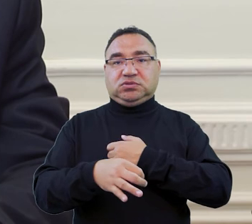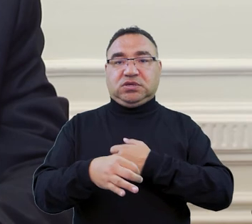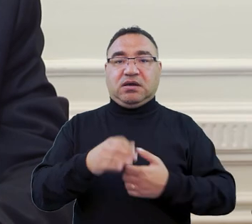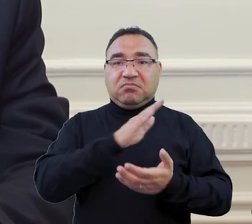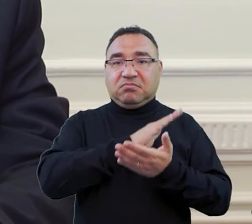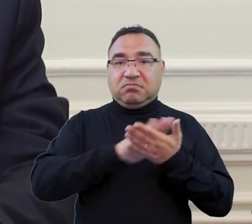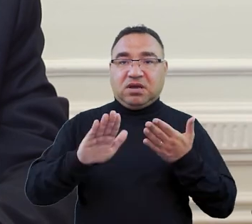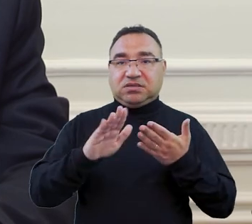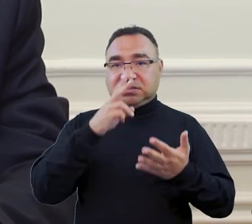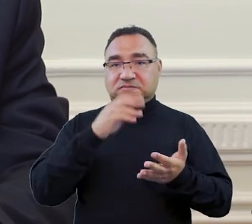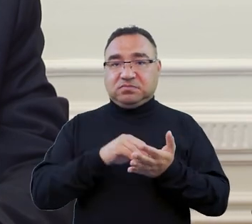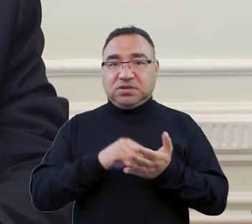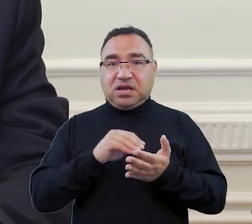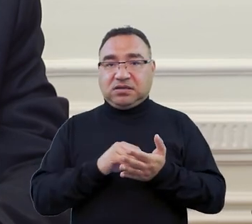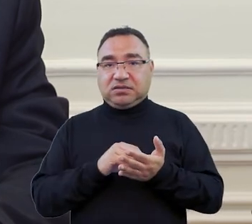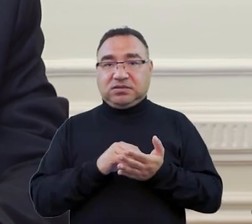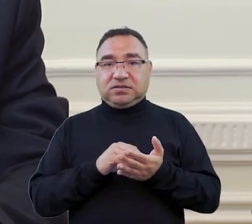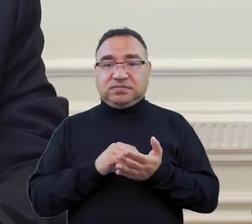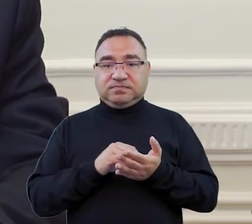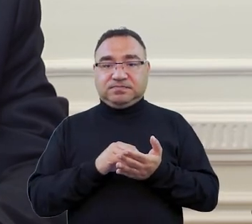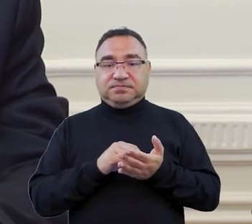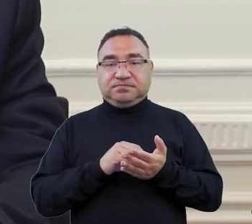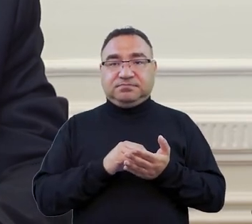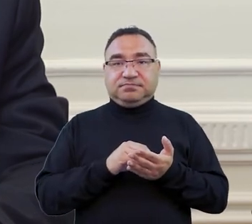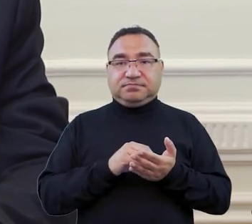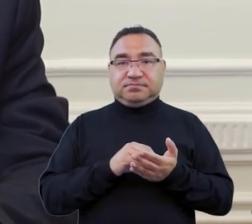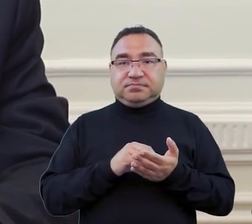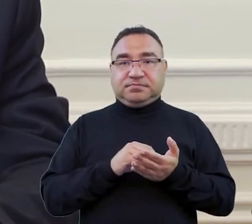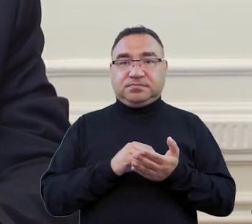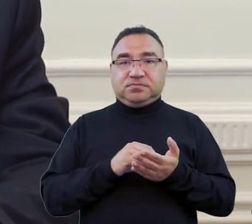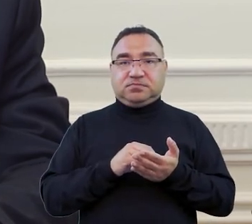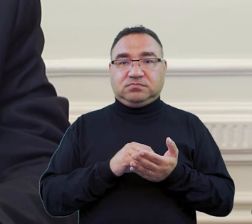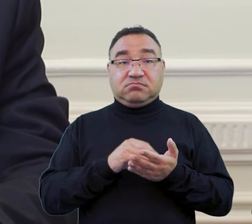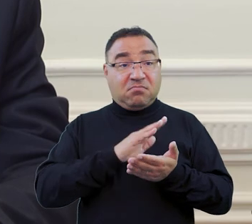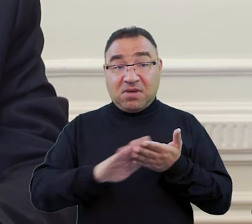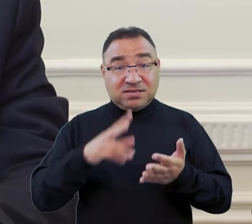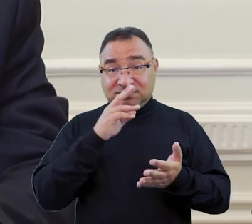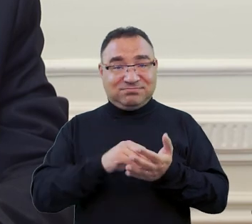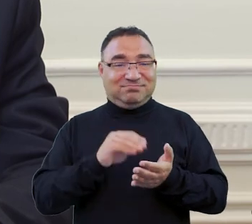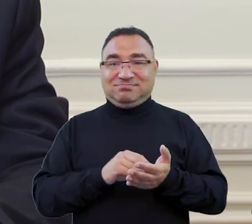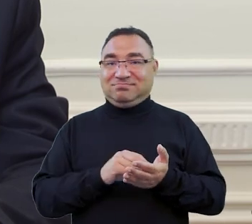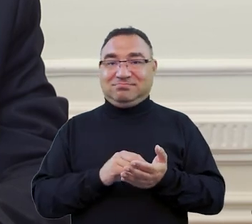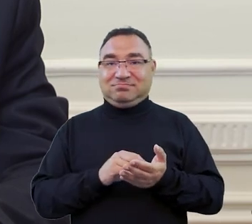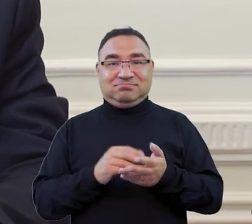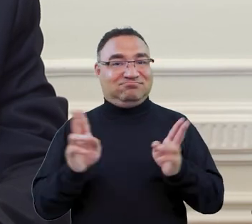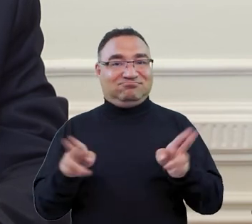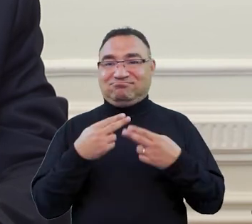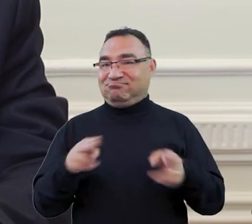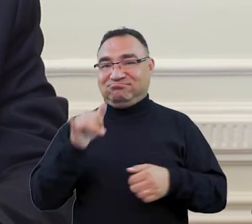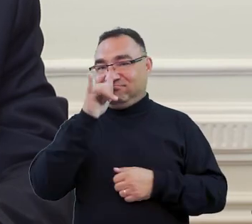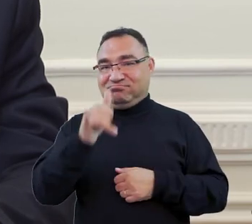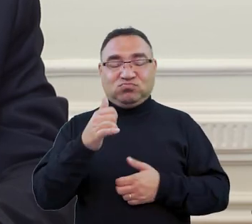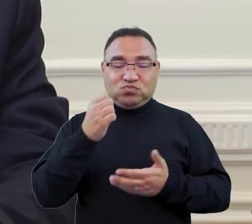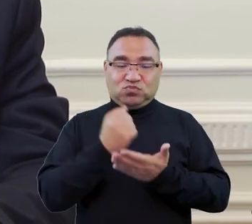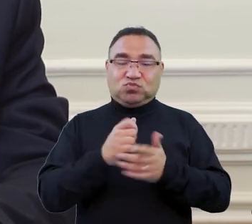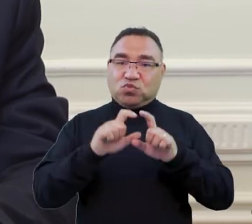tam gdzie ten wymóg praktyk jest bez tych praktyk no nie po prostu